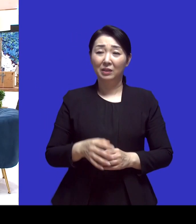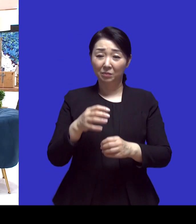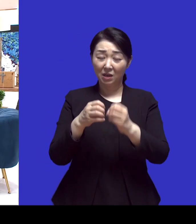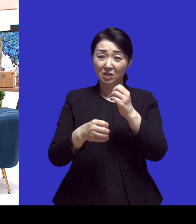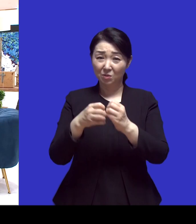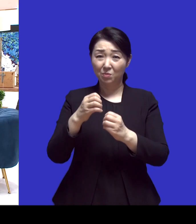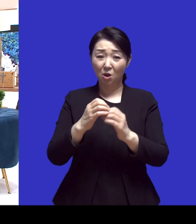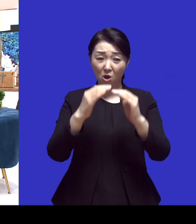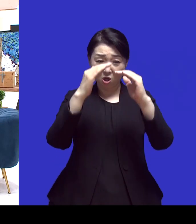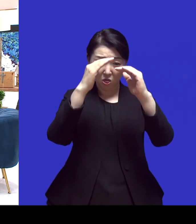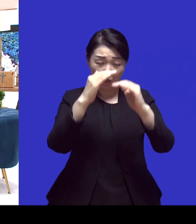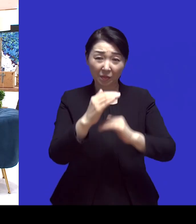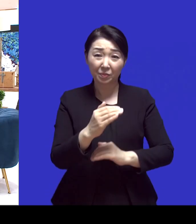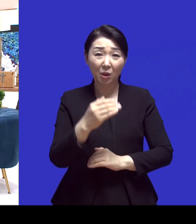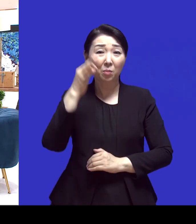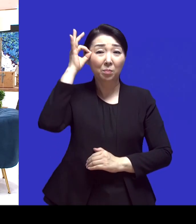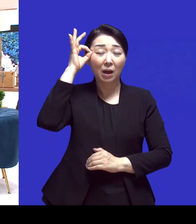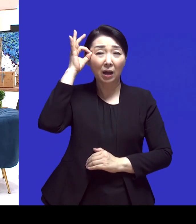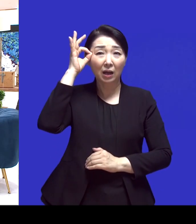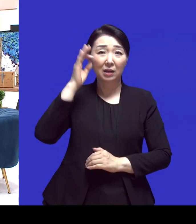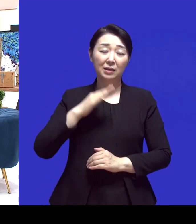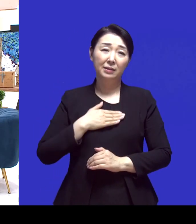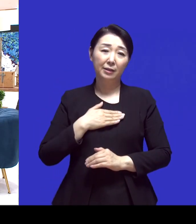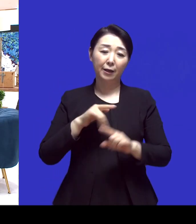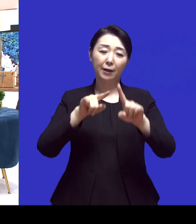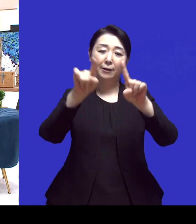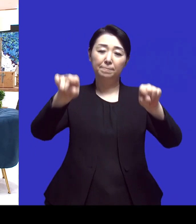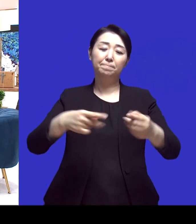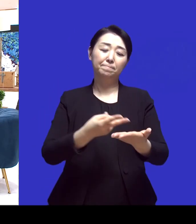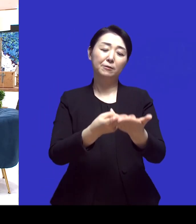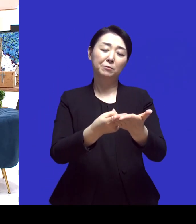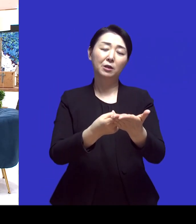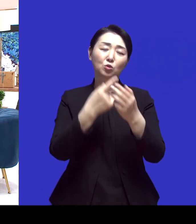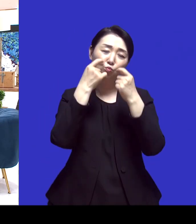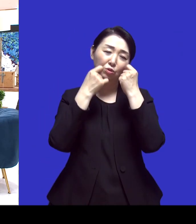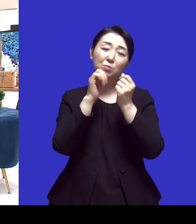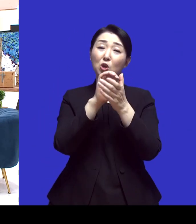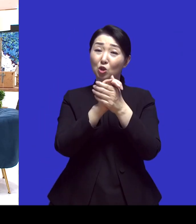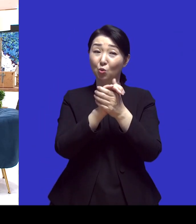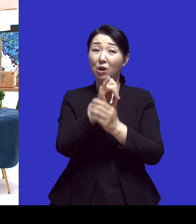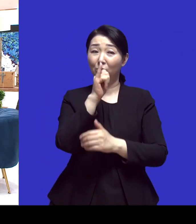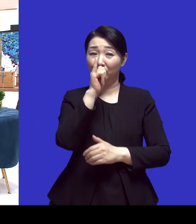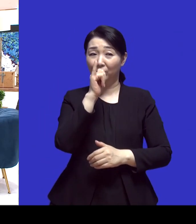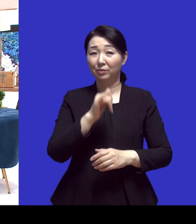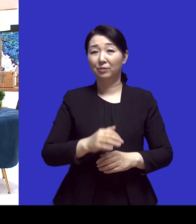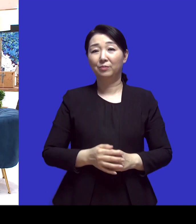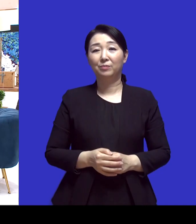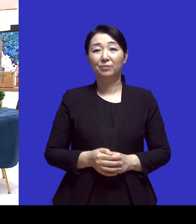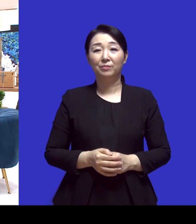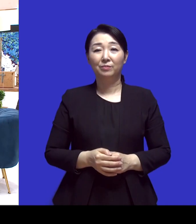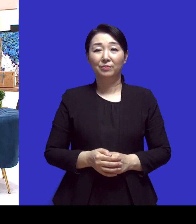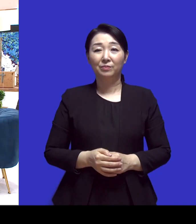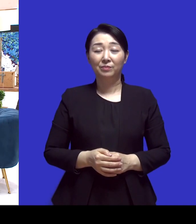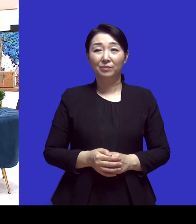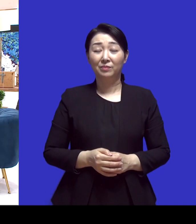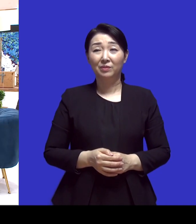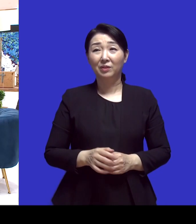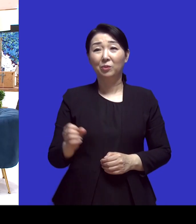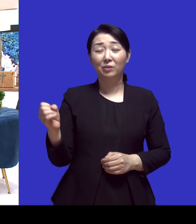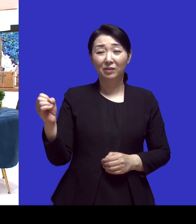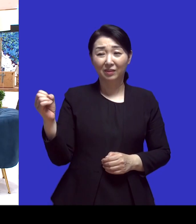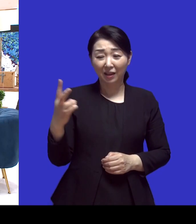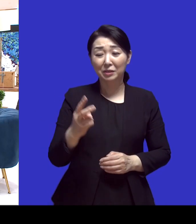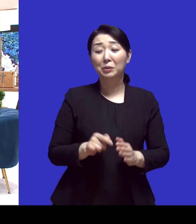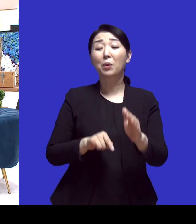기자의 말이 생각나더라고요 내가 침상에서 눈물을 흘리고 주님께 기도하고 근데 저도 이제 그 자리에 다시 서게 해